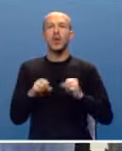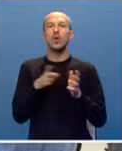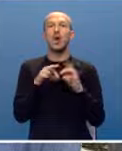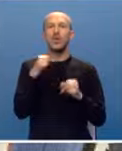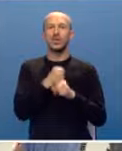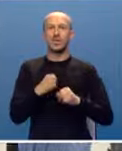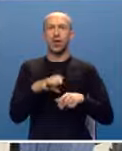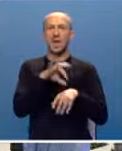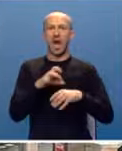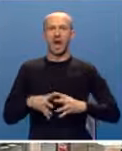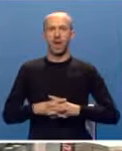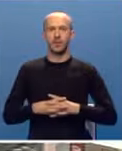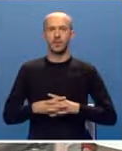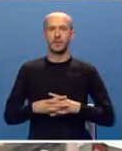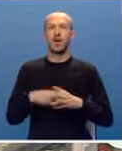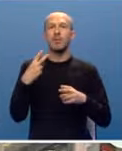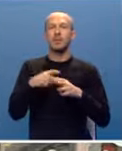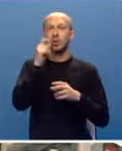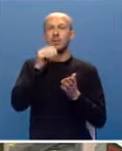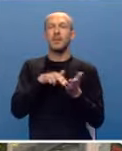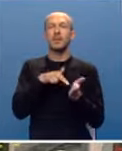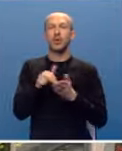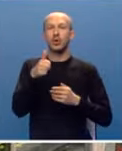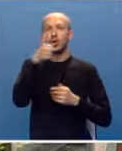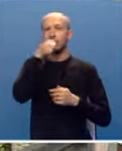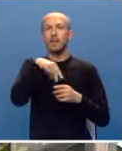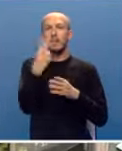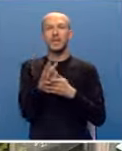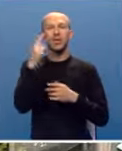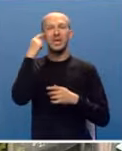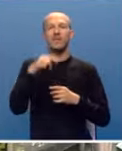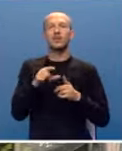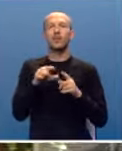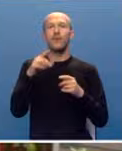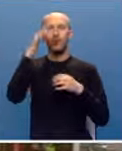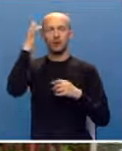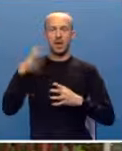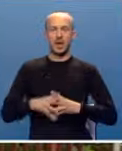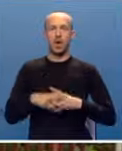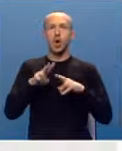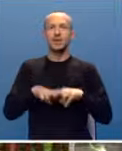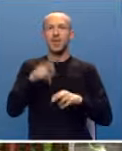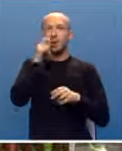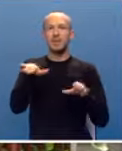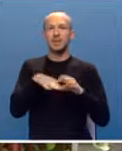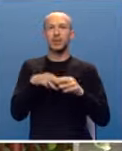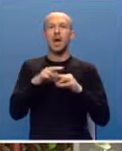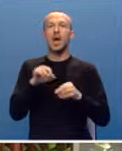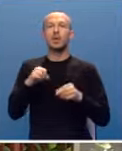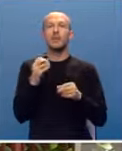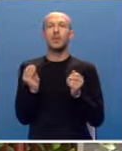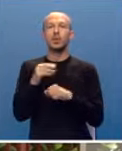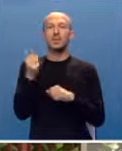posao kod ljekara. Bolesni ljudi trebaju da idu pešaka ili što da padaju nesos po ovoj žegi. Ostaju ljudi bez poslovi, a opet ako se